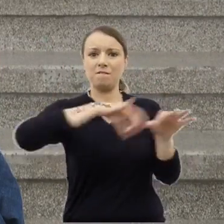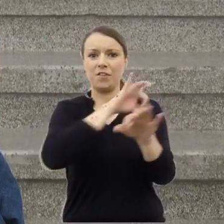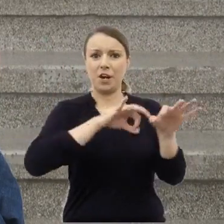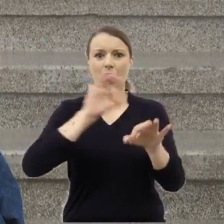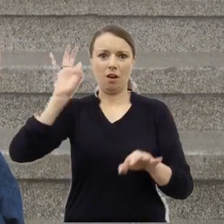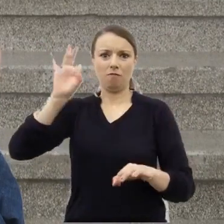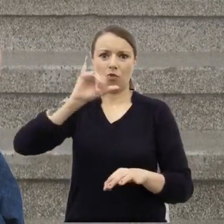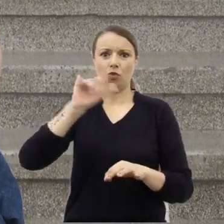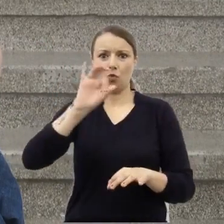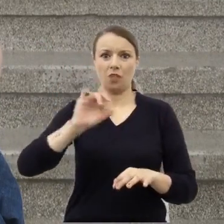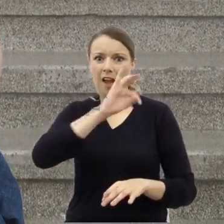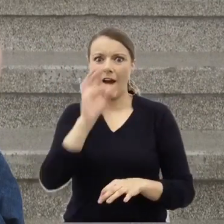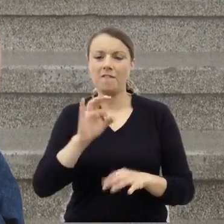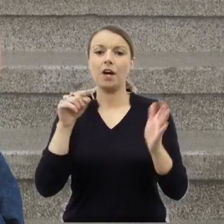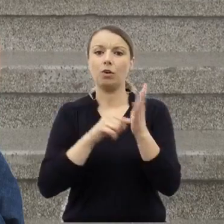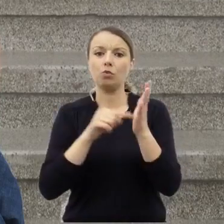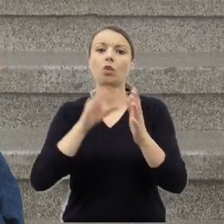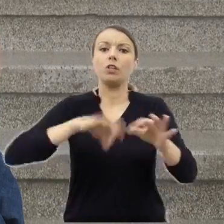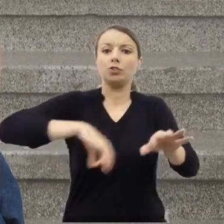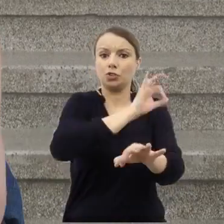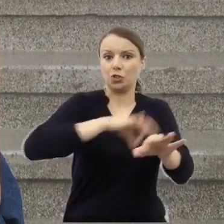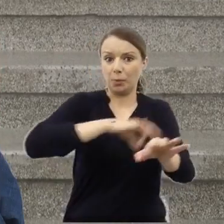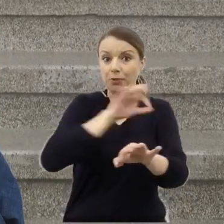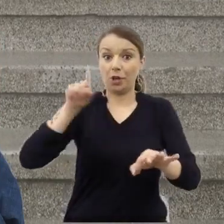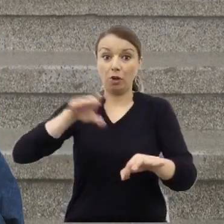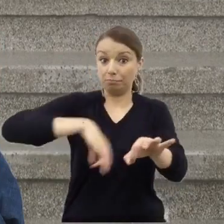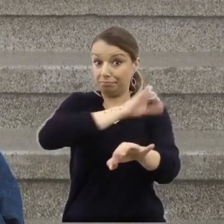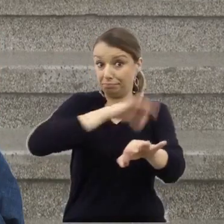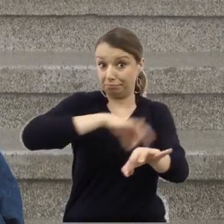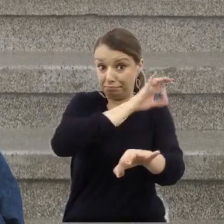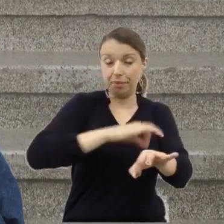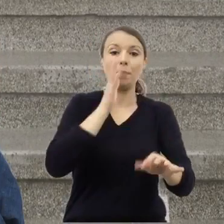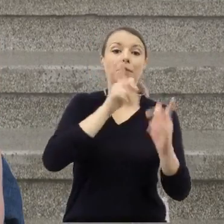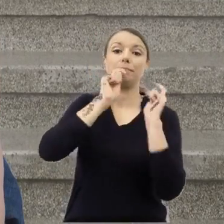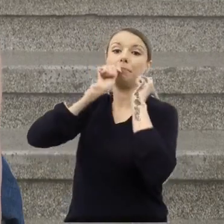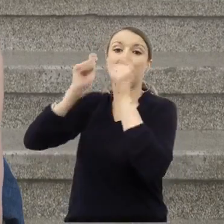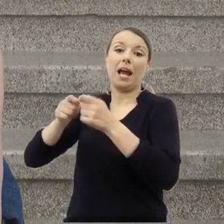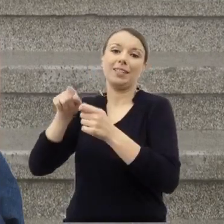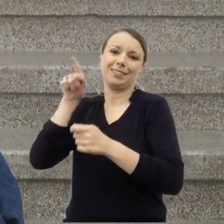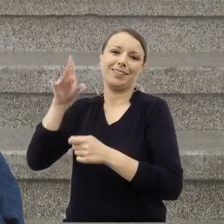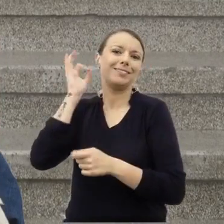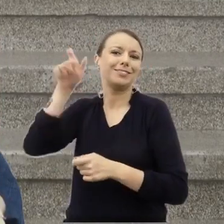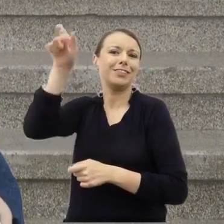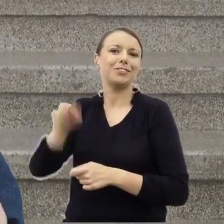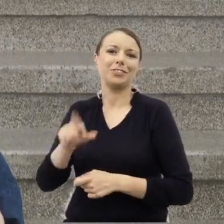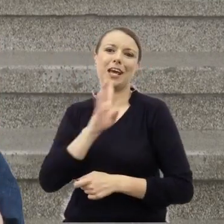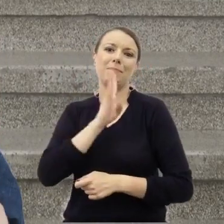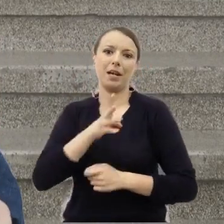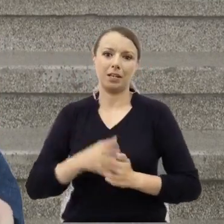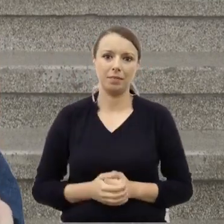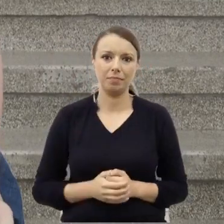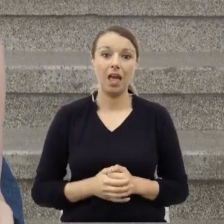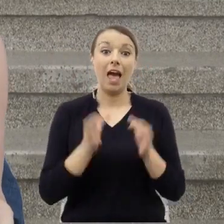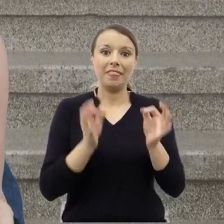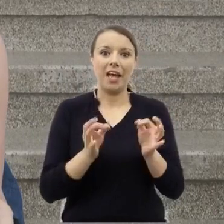Amerykance, skrzypcach, na których grał. Teraz muszę szybko mówić o sprawcach.